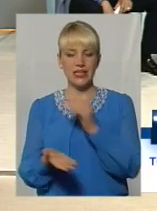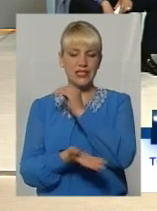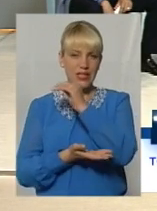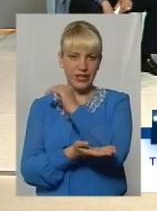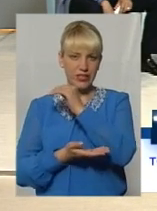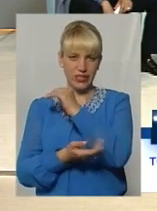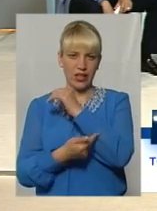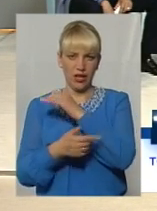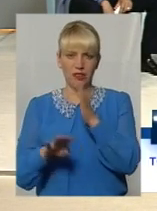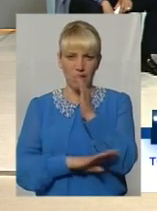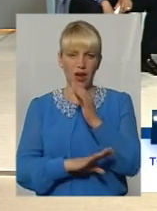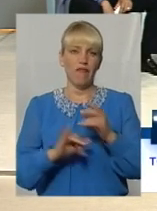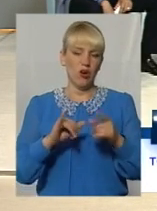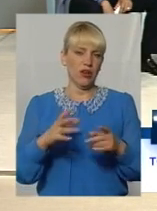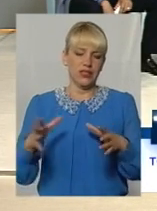поїхали.